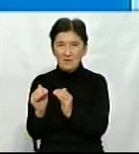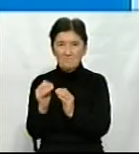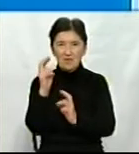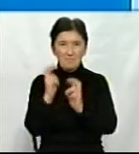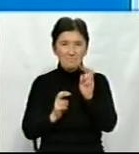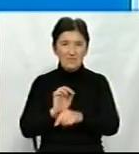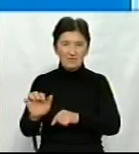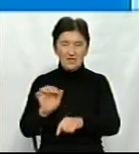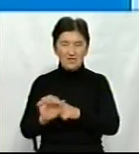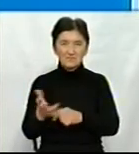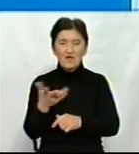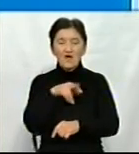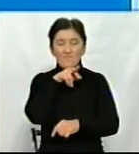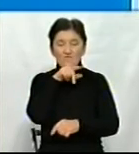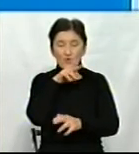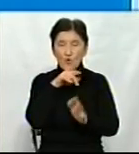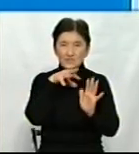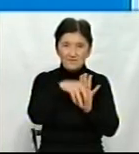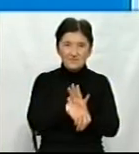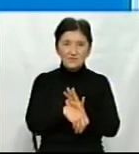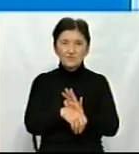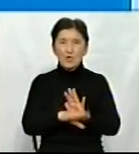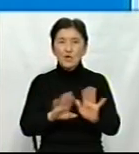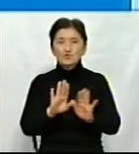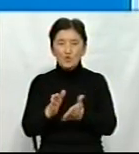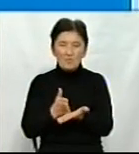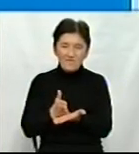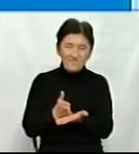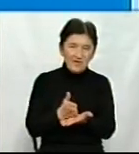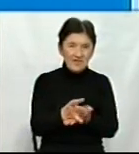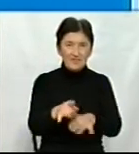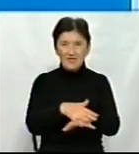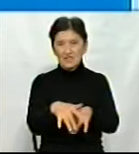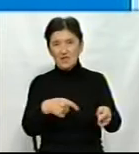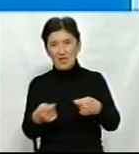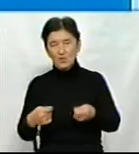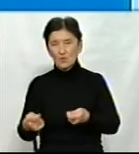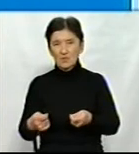зокрема в козівництві, щоб вийти не лише на український ринок, але й на зарубіжний.